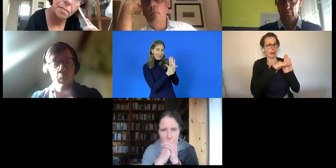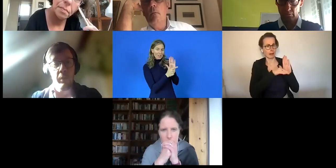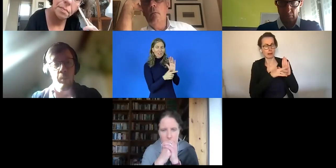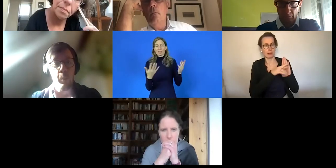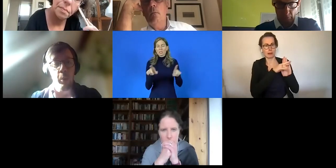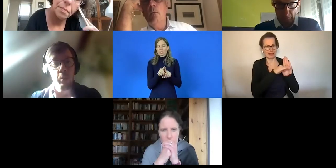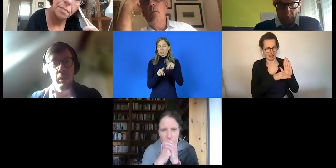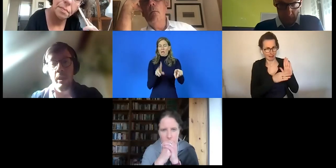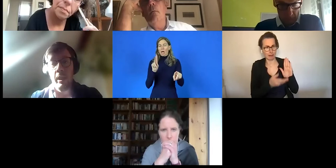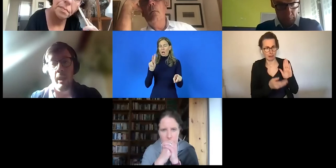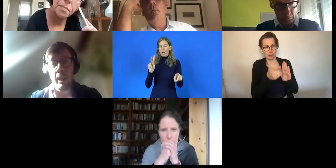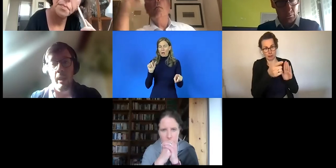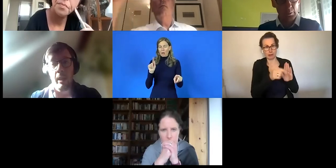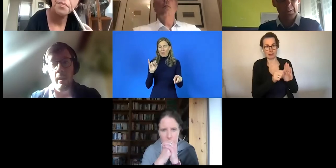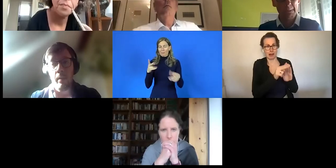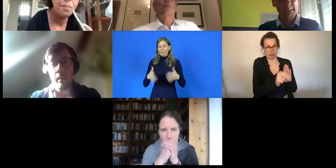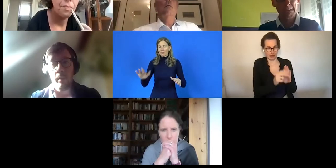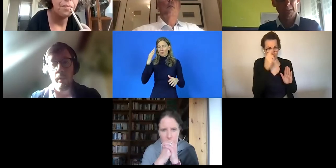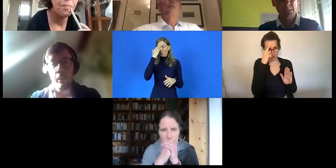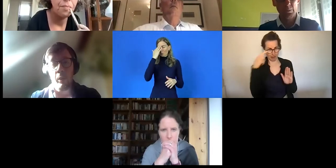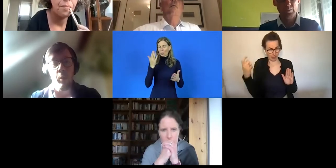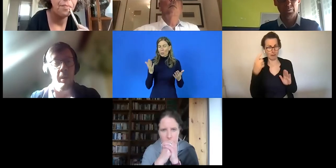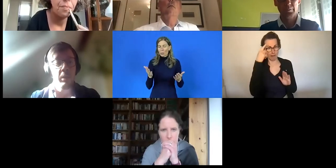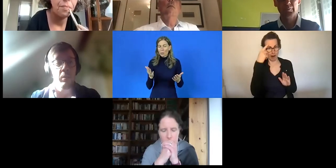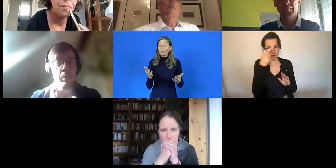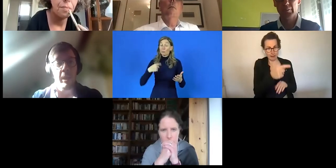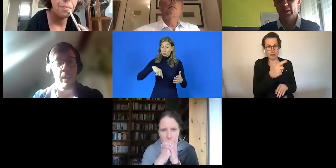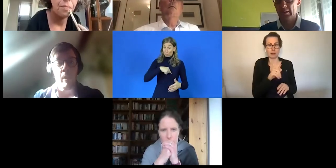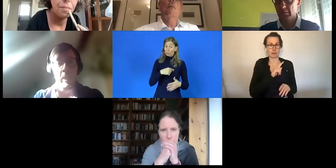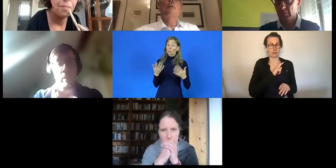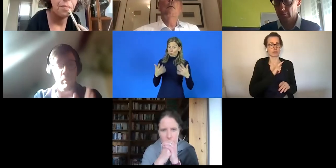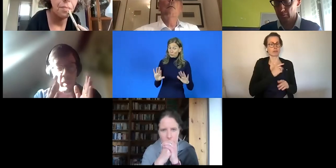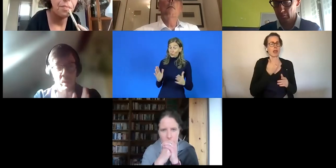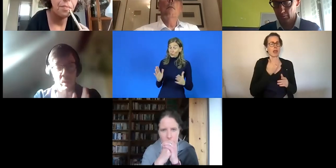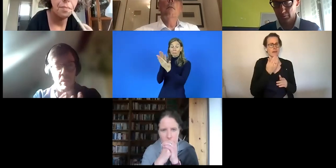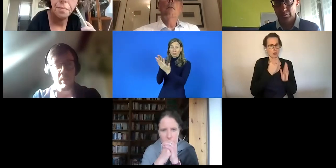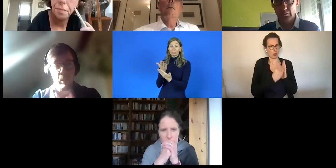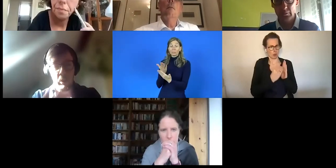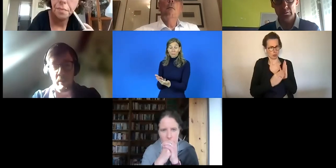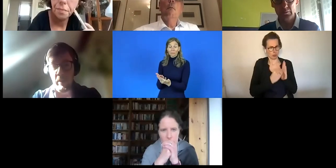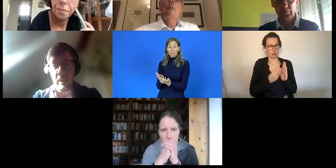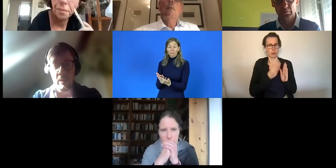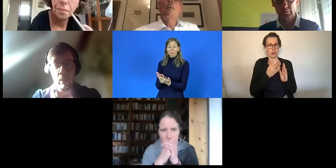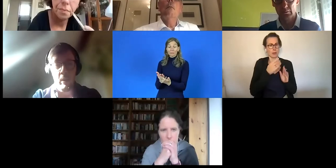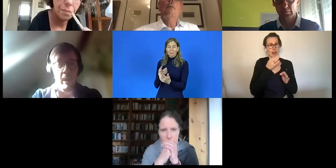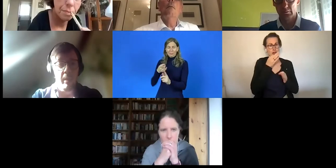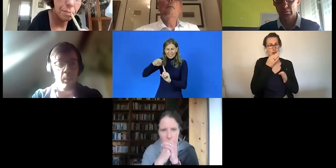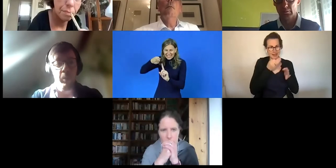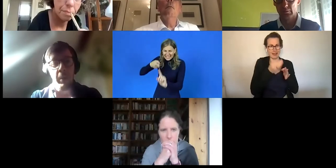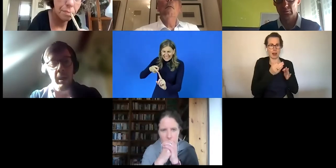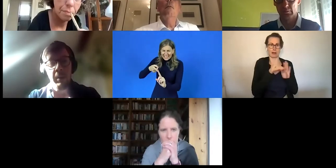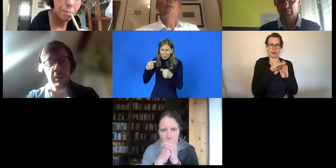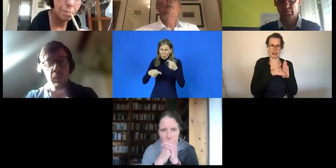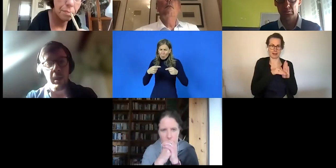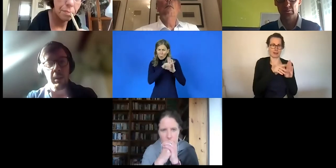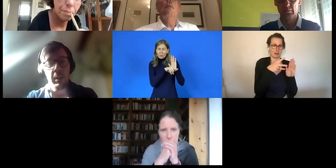das ist zum Teil gesetzlich sehr unterentwickelt. Und wie Katrin auch weiß, sind wir der Meinung,